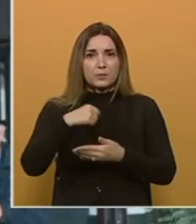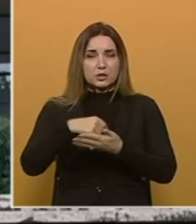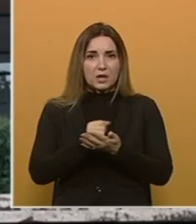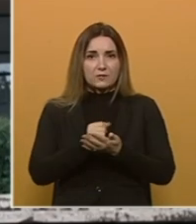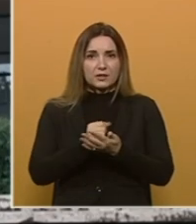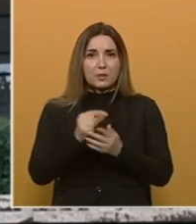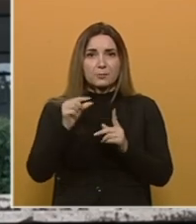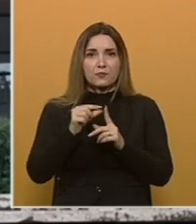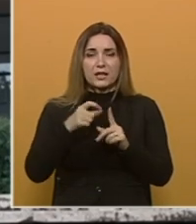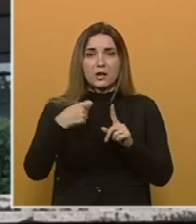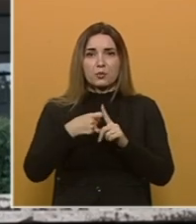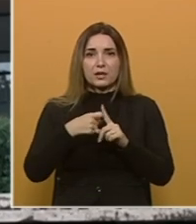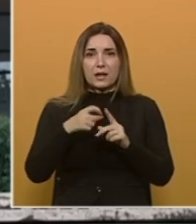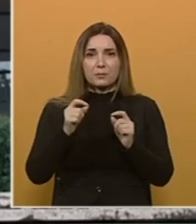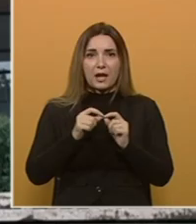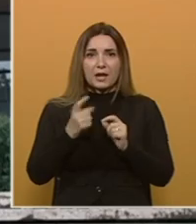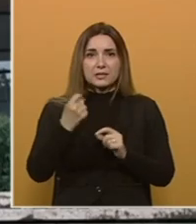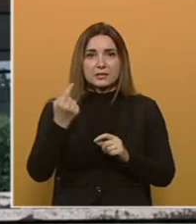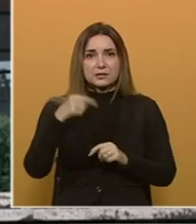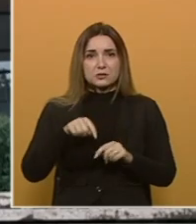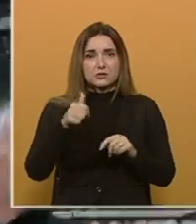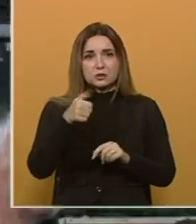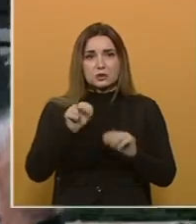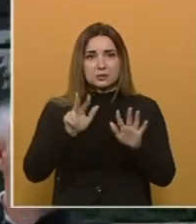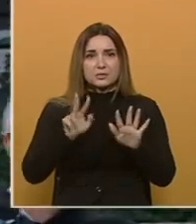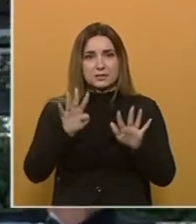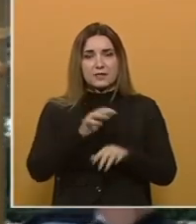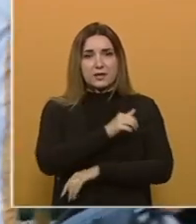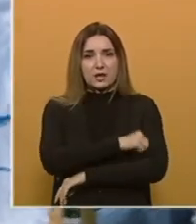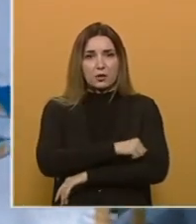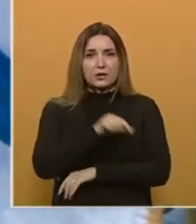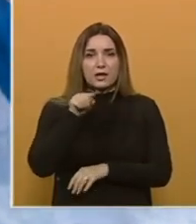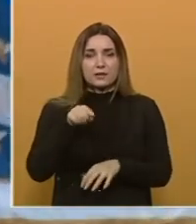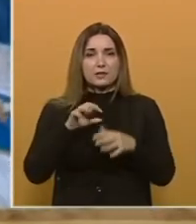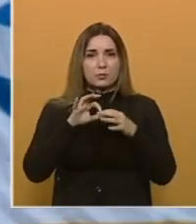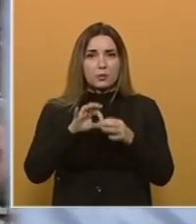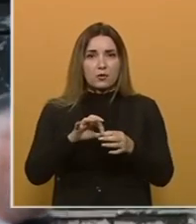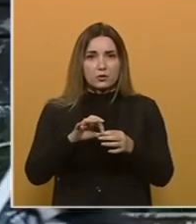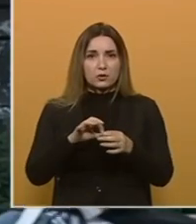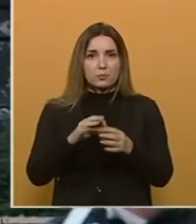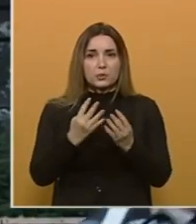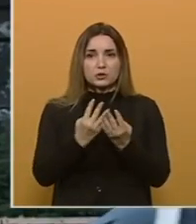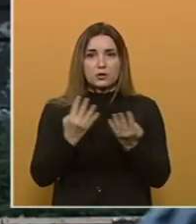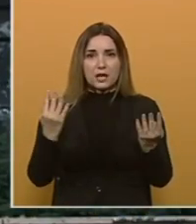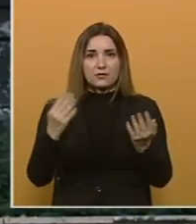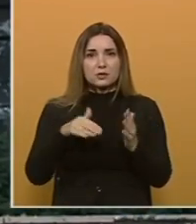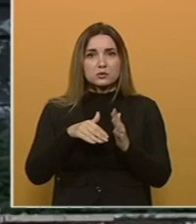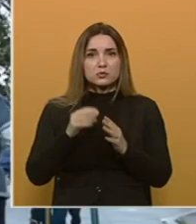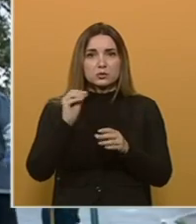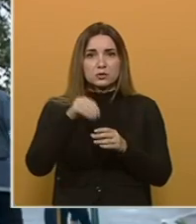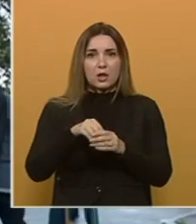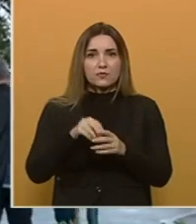obilježavanja obljetnice povelje Kulina Bana iz 1189. godine. Tim povodom u postrojavanju su